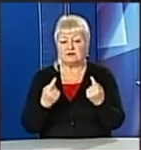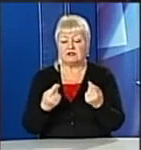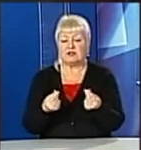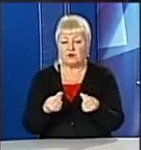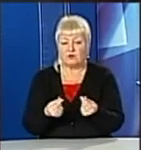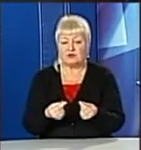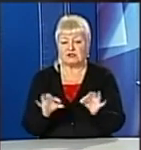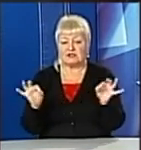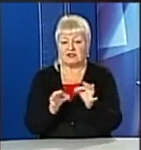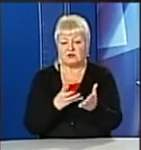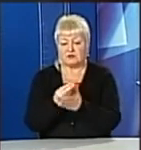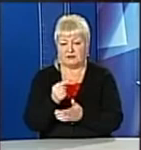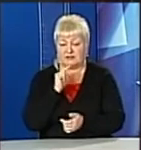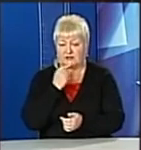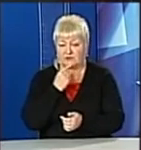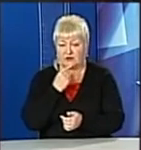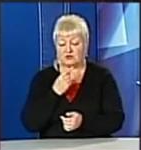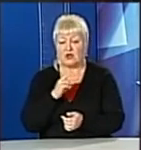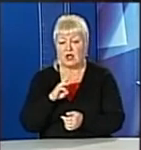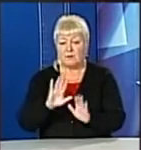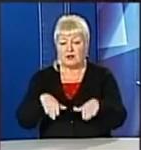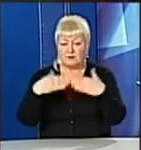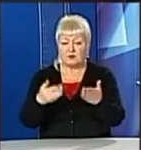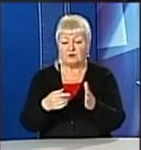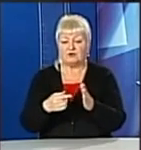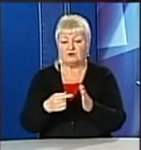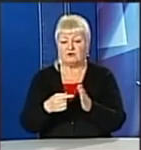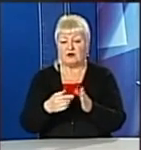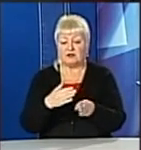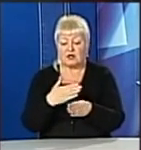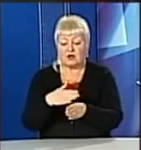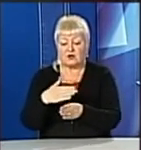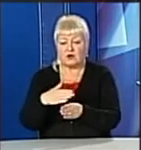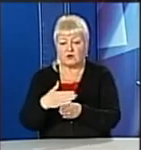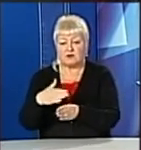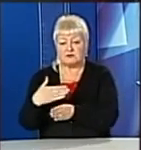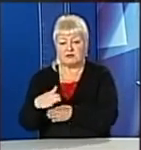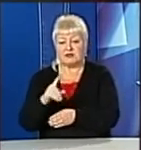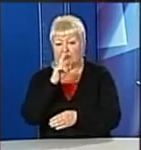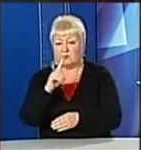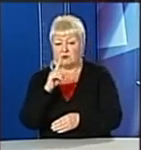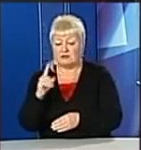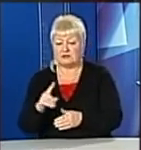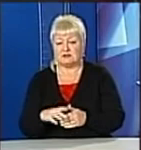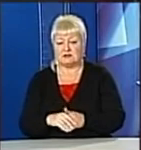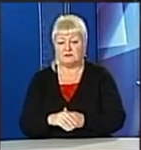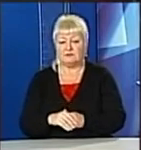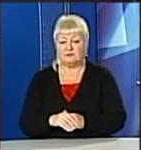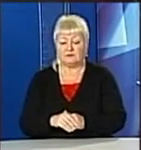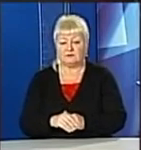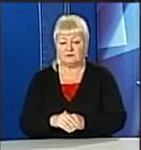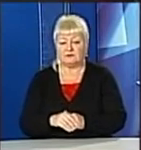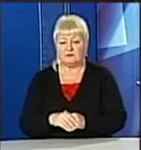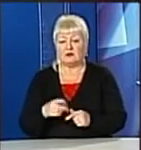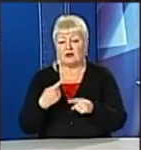одною сумою було б заплатити їм важко. Ми пропонували це розбити на помісячні платежі. На жаль, підприємства типу постачальні